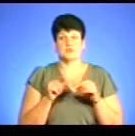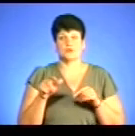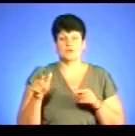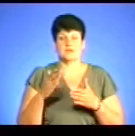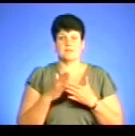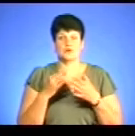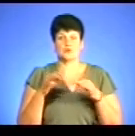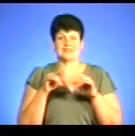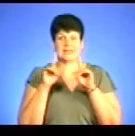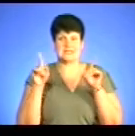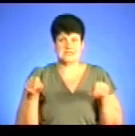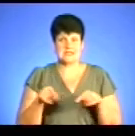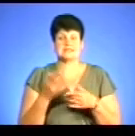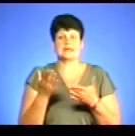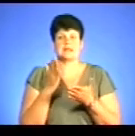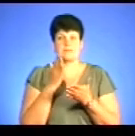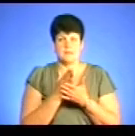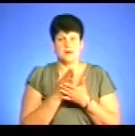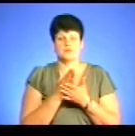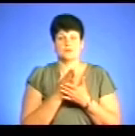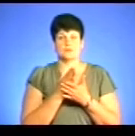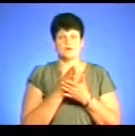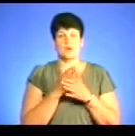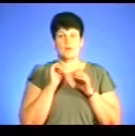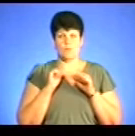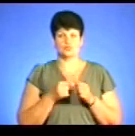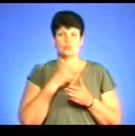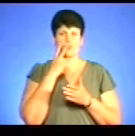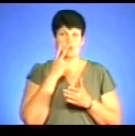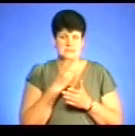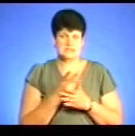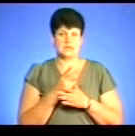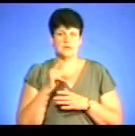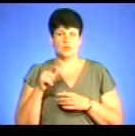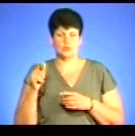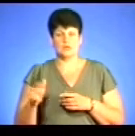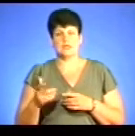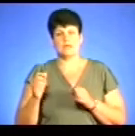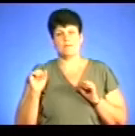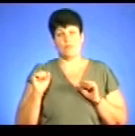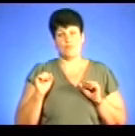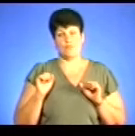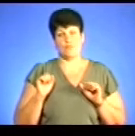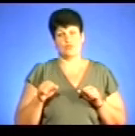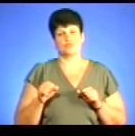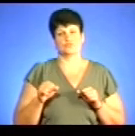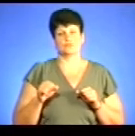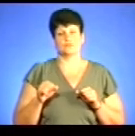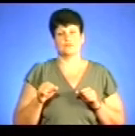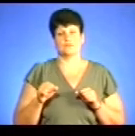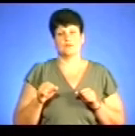ліцензії, які мають каси. Які можуть їх продемонструвати споживачам. І можуть продемонструвати, скажемо,